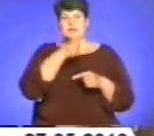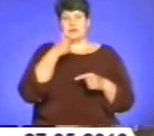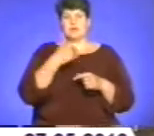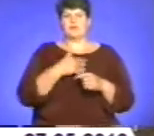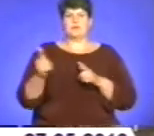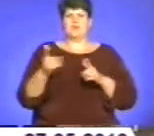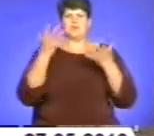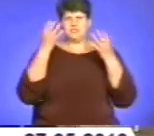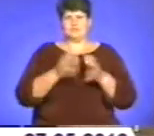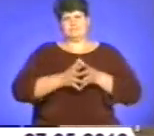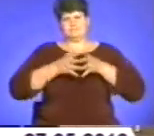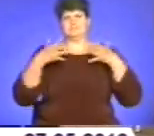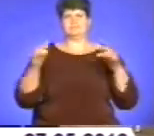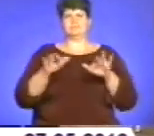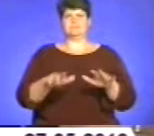грандіозніше дійство.